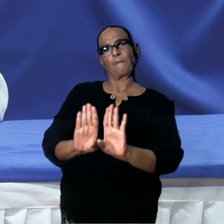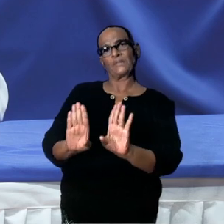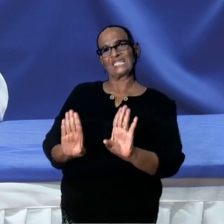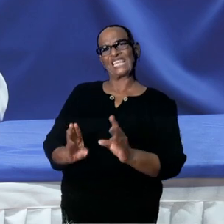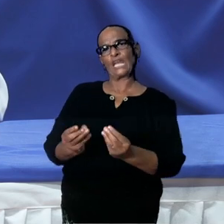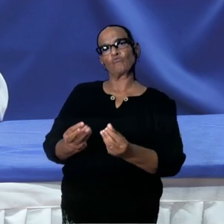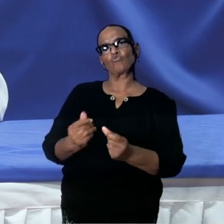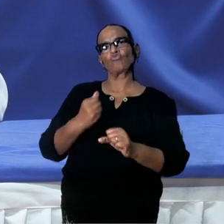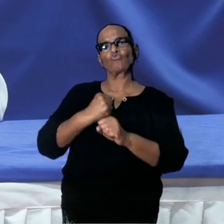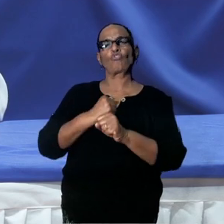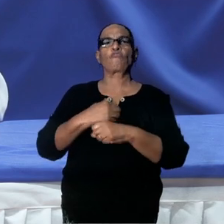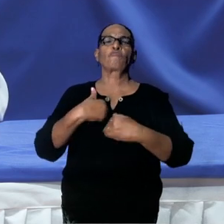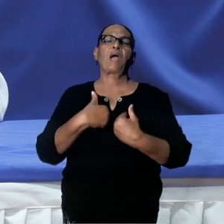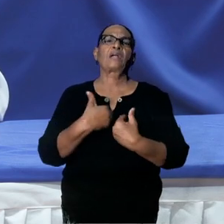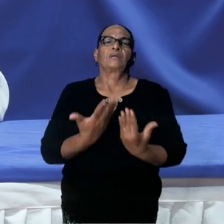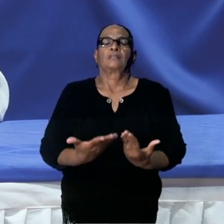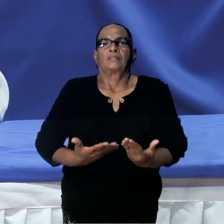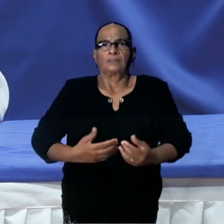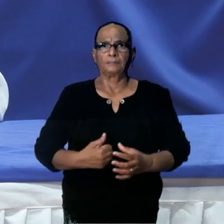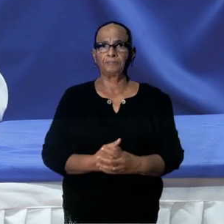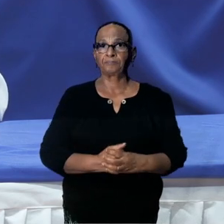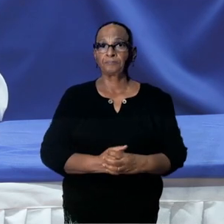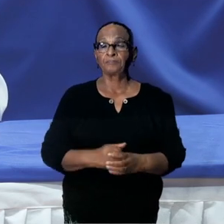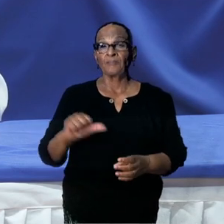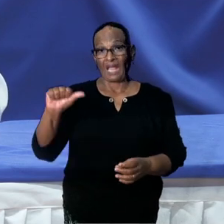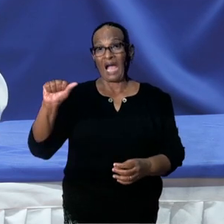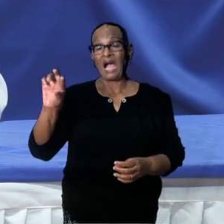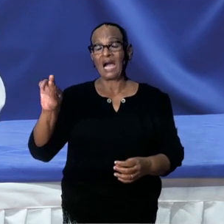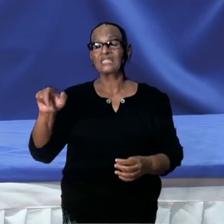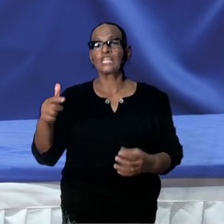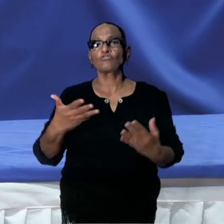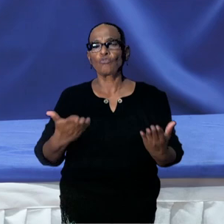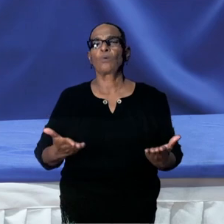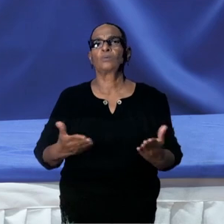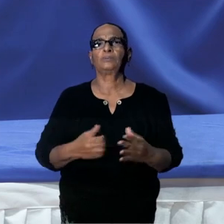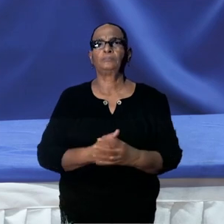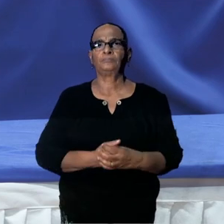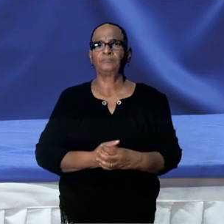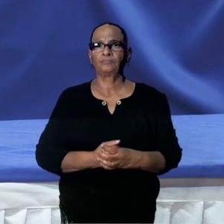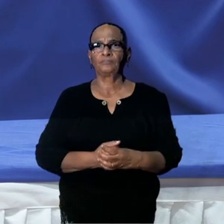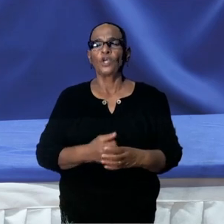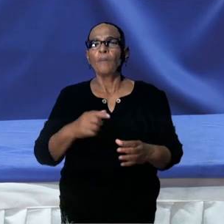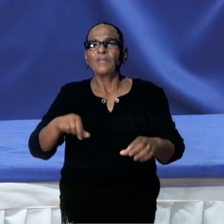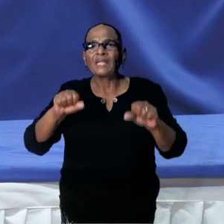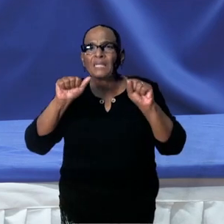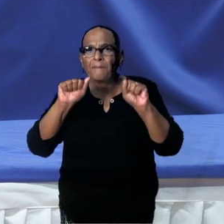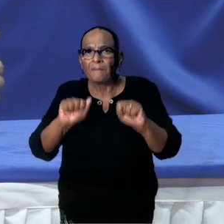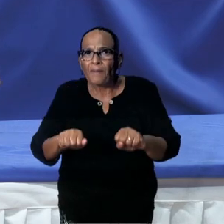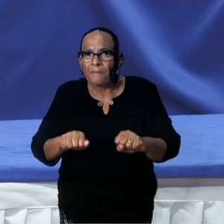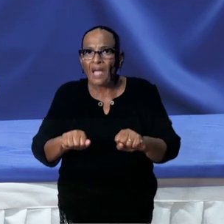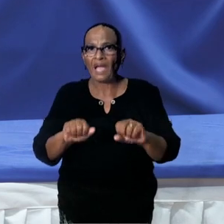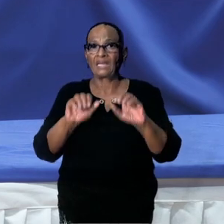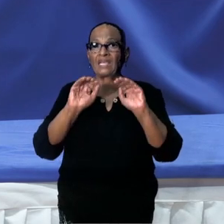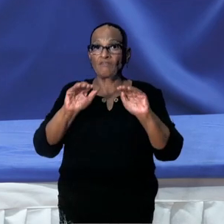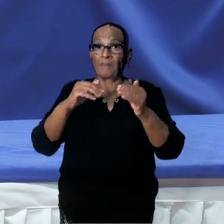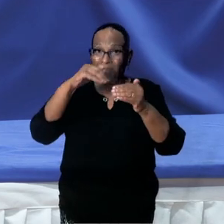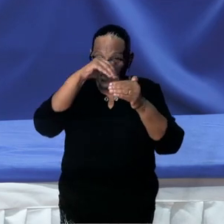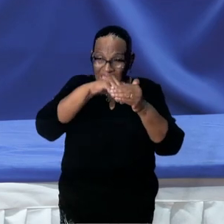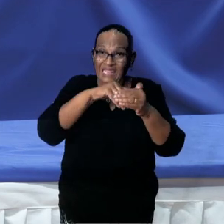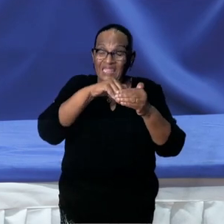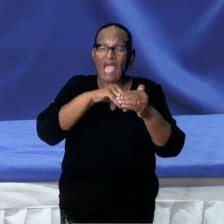maken. Dus dat is AstraZeneca. En omdat het een bepaald informatie in zich heeft